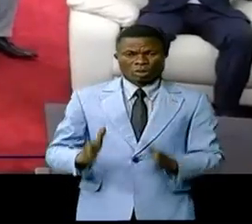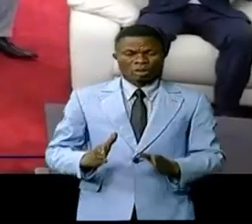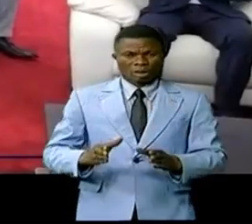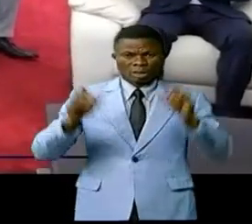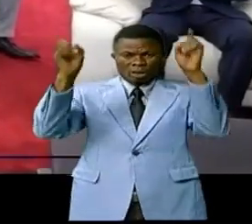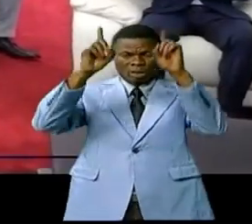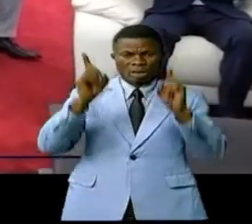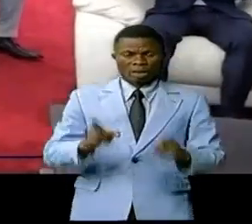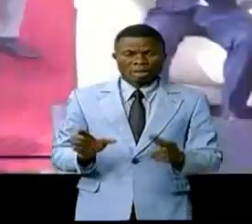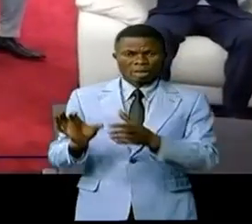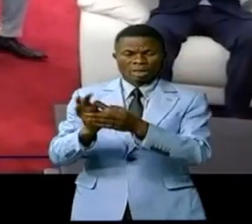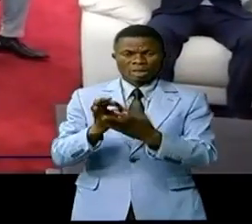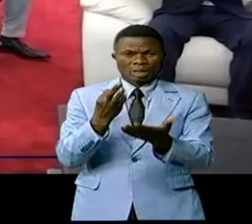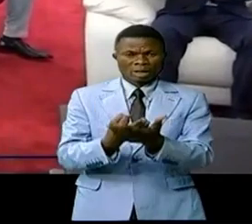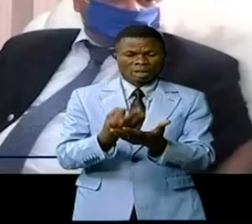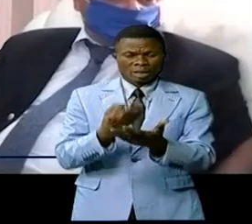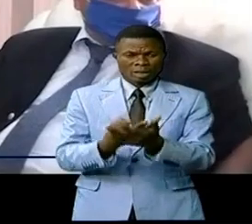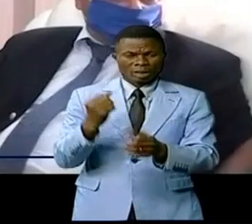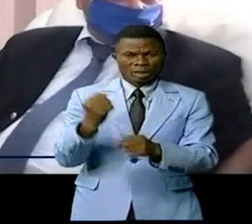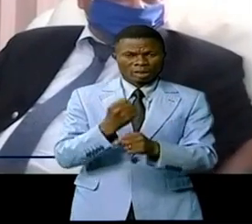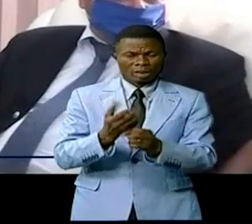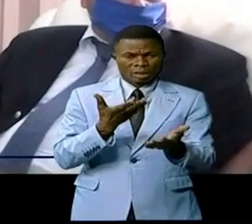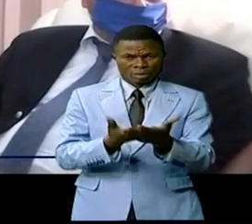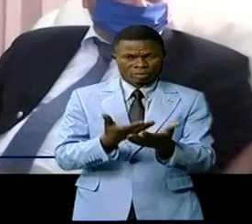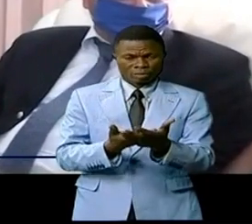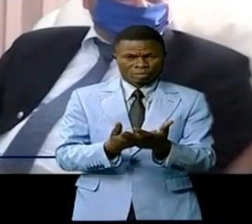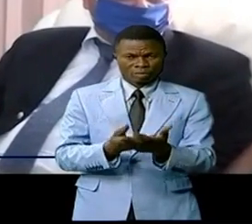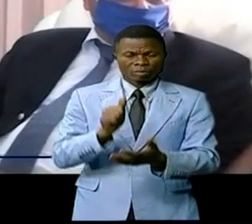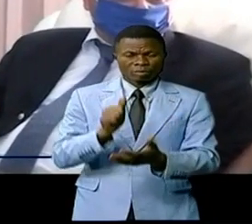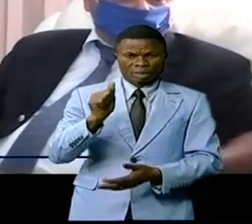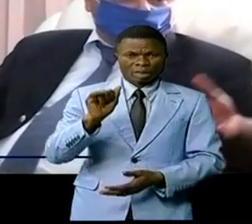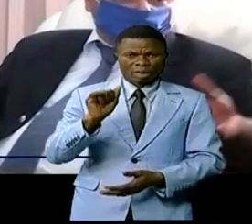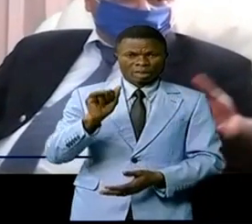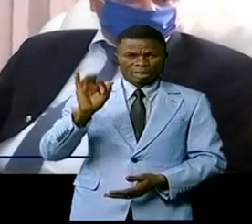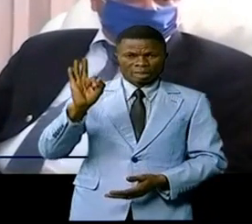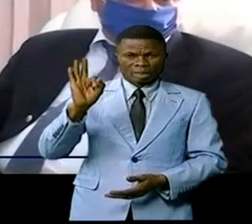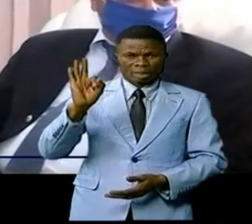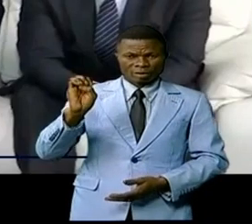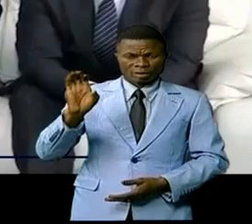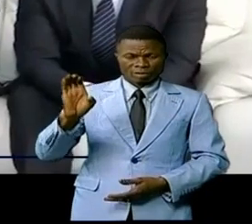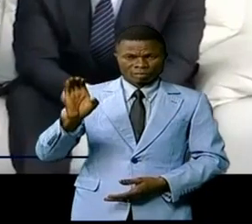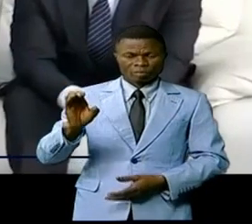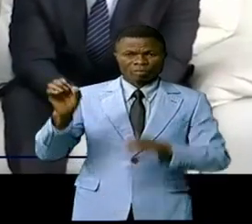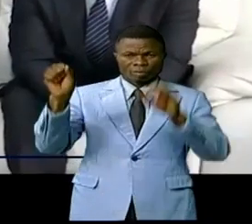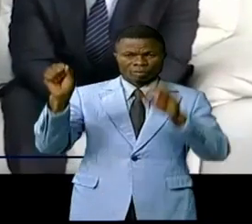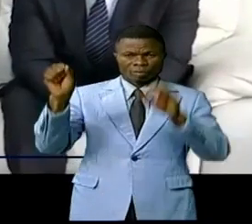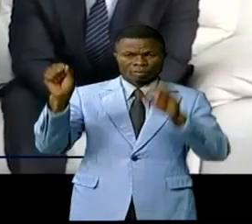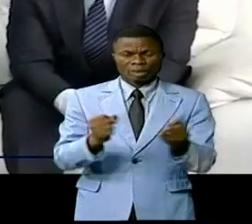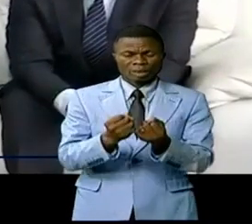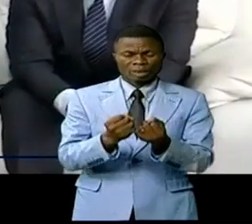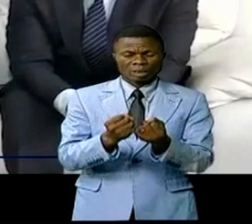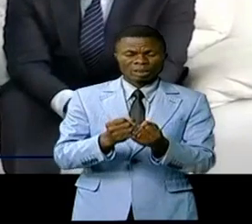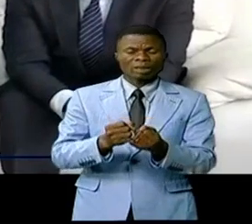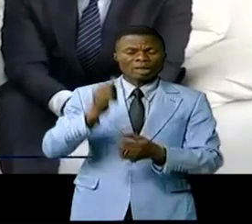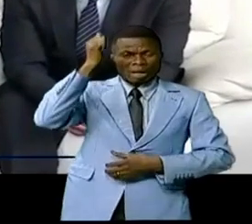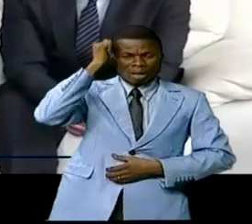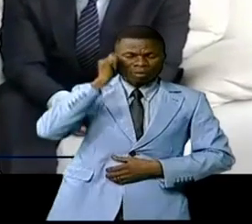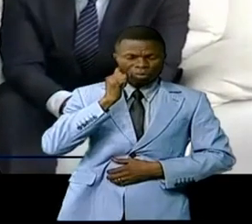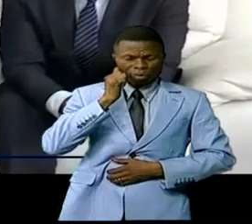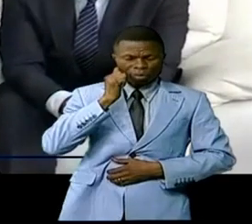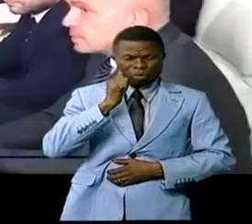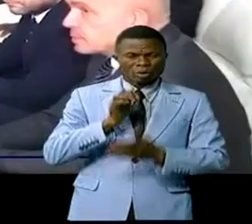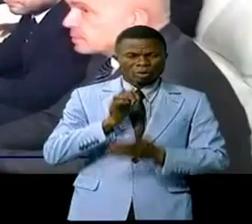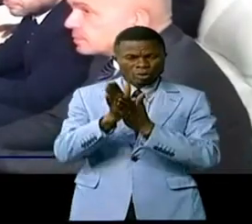'Africaine Union Financial Service, à UFS en sigle, la SETP et les investisseurs turcs, qui